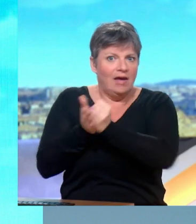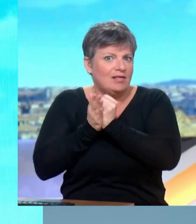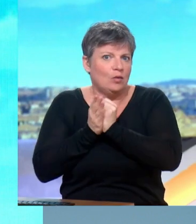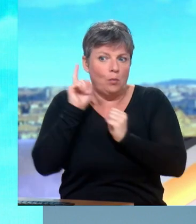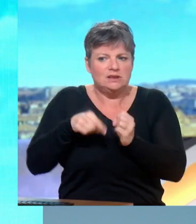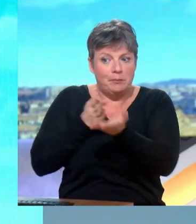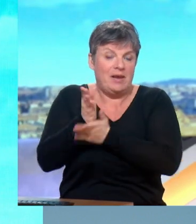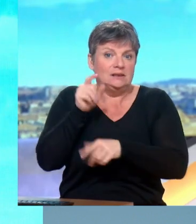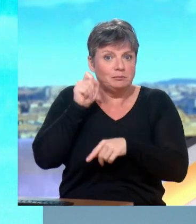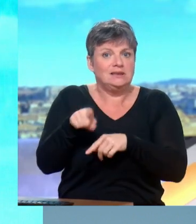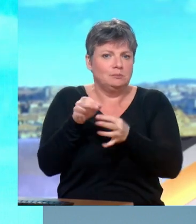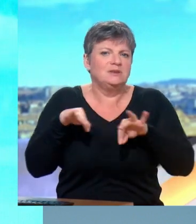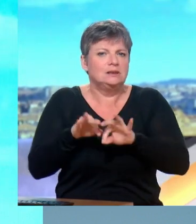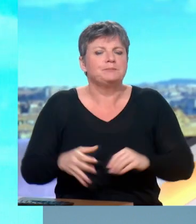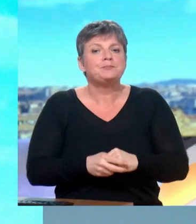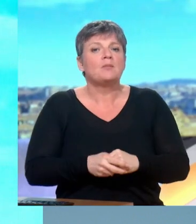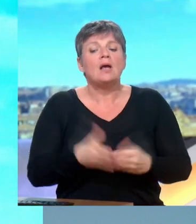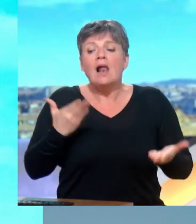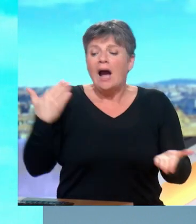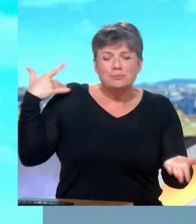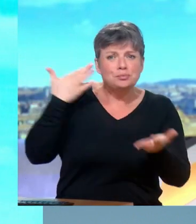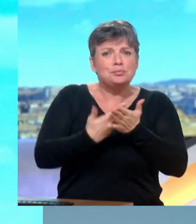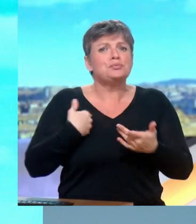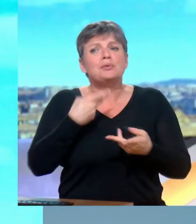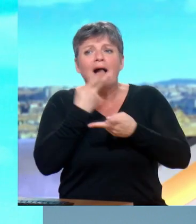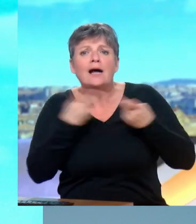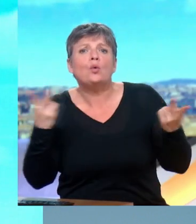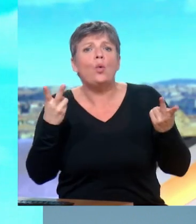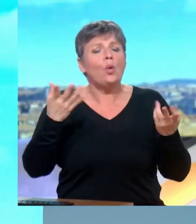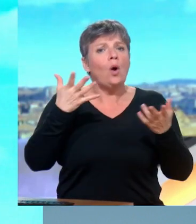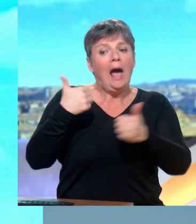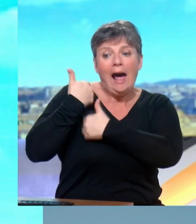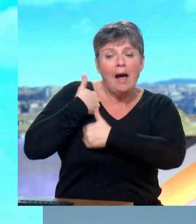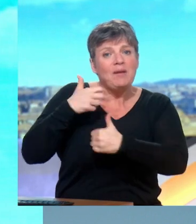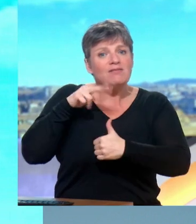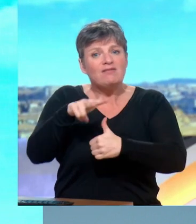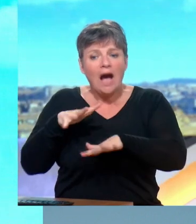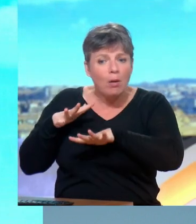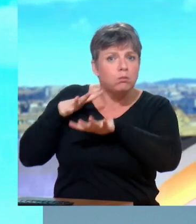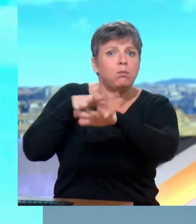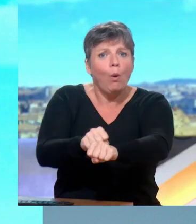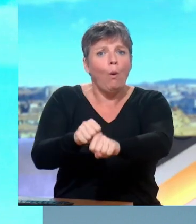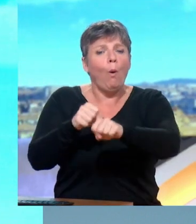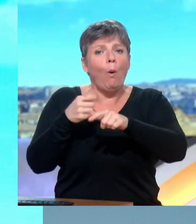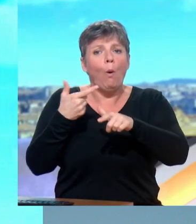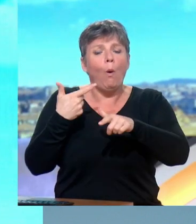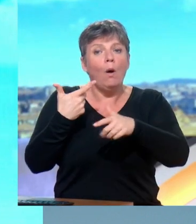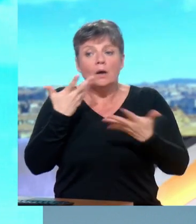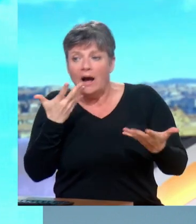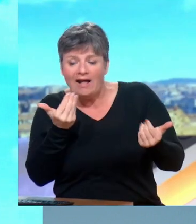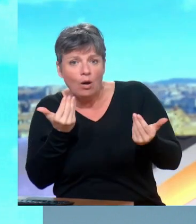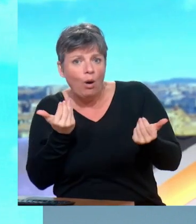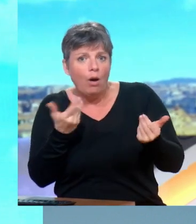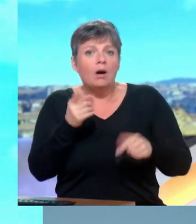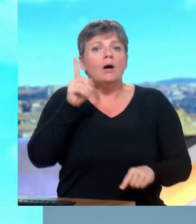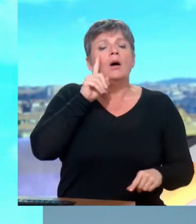que l'on annonce l'éminence d'une opération terrestre de l'armée de l'État hébreu. Est-ce qu'elle attend, en quelque sorte, plus d'éléments ? Vous savez,